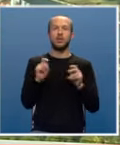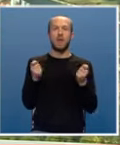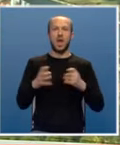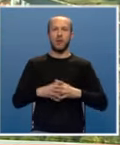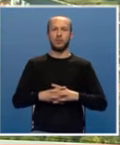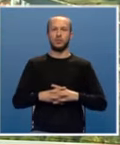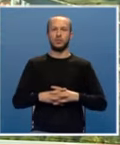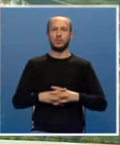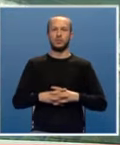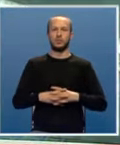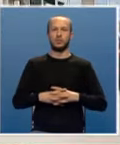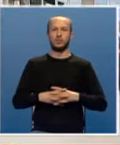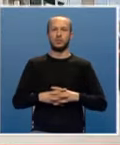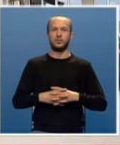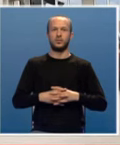jubileja.